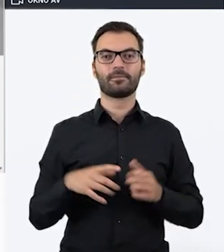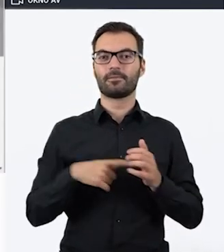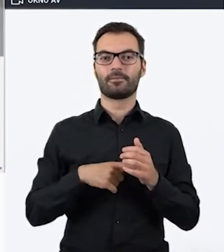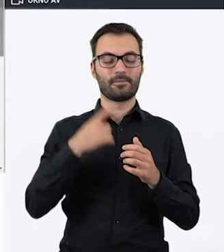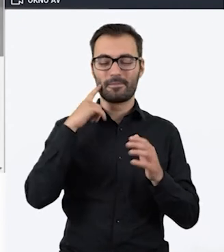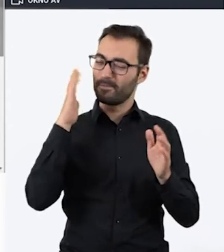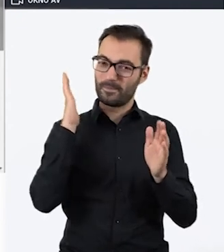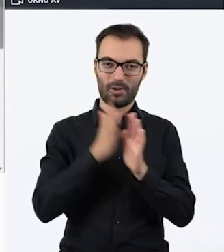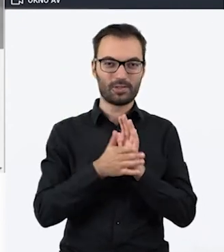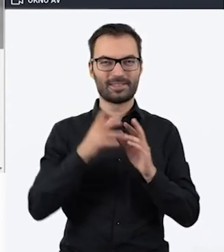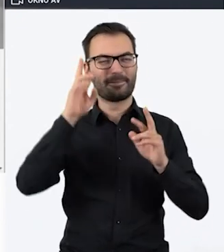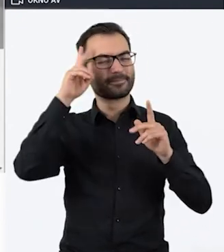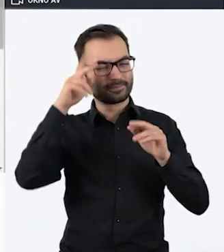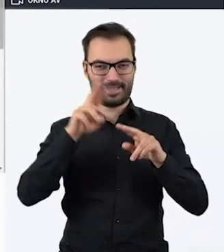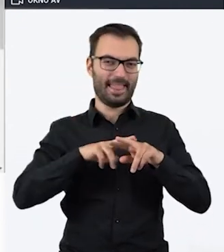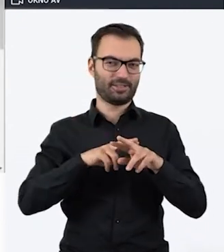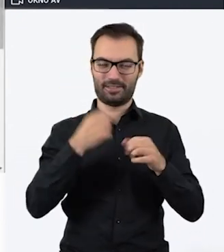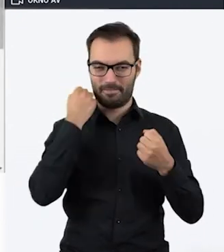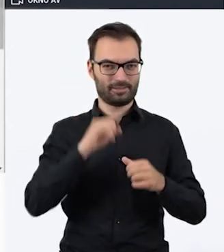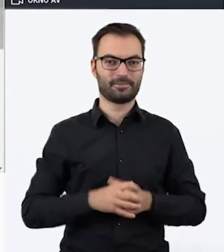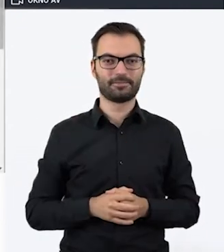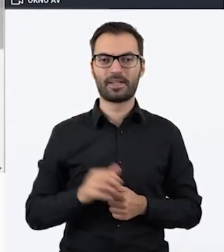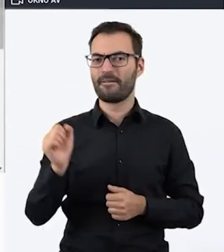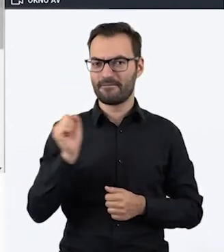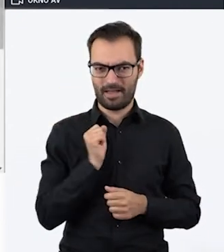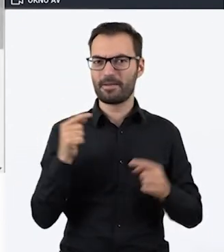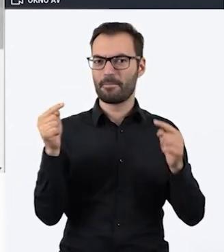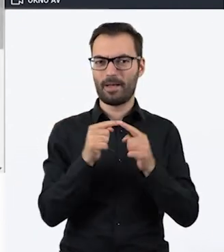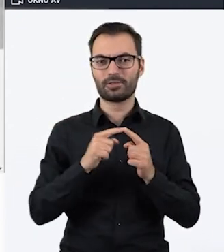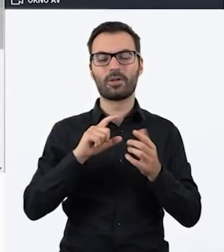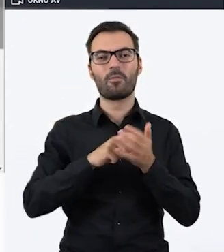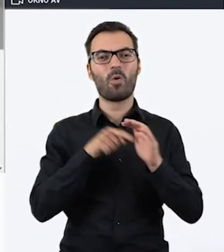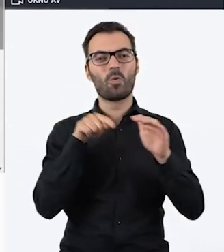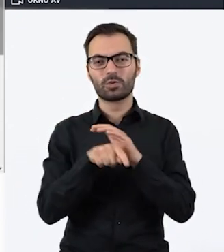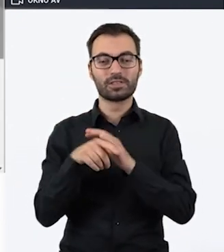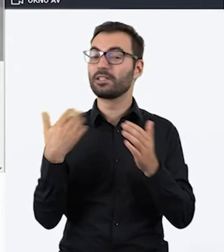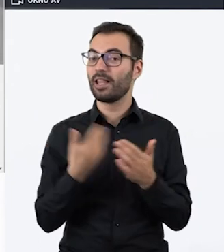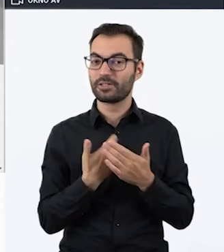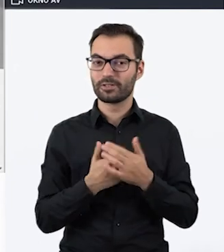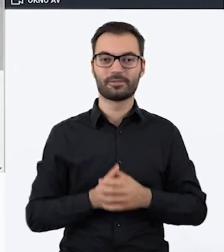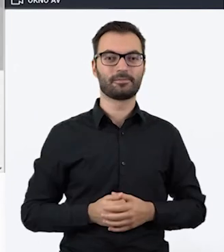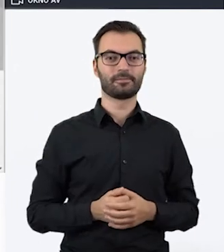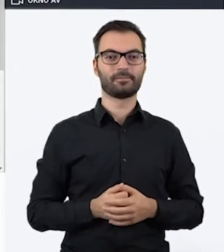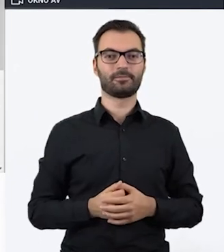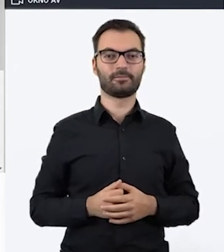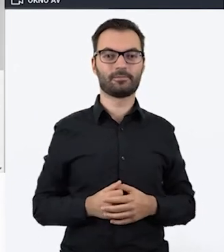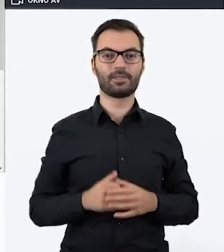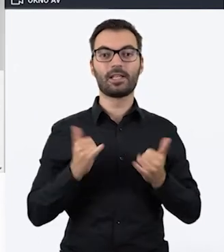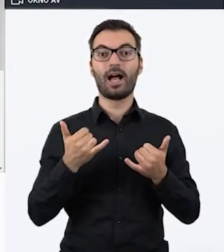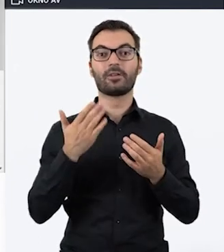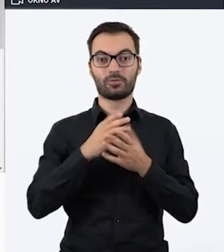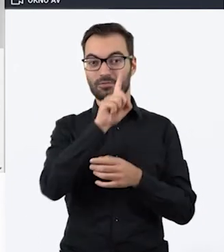Jest to bardzo proste i intuicyjne narzędzie. Fajnie sprawdza się przy escape roomach, ponieważ po